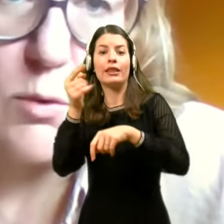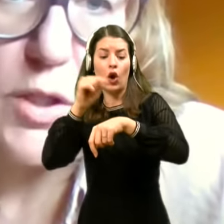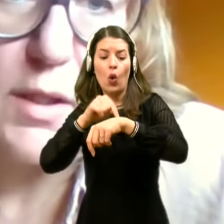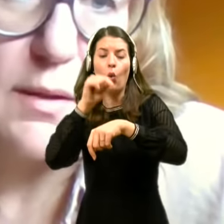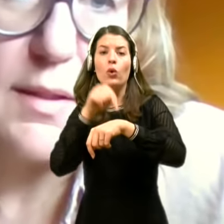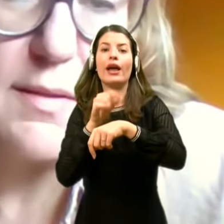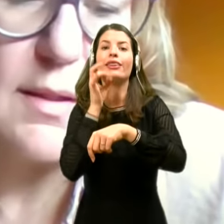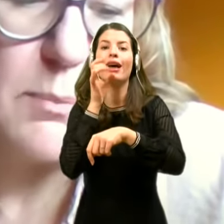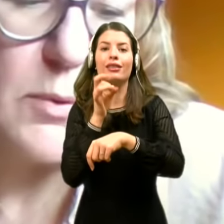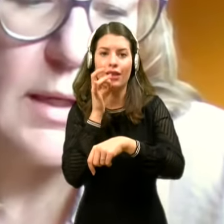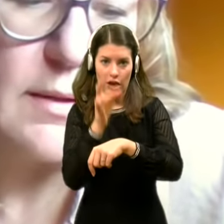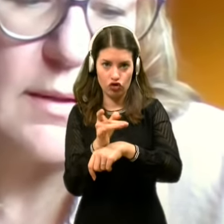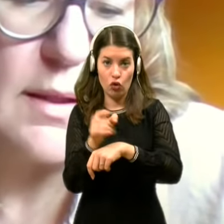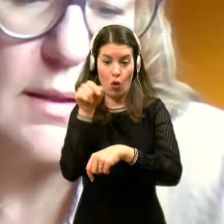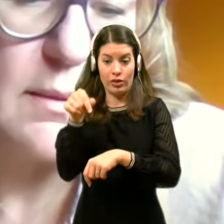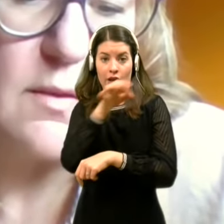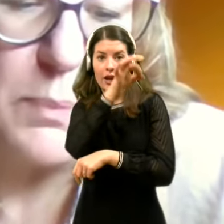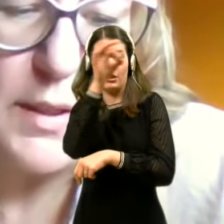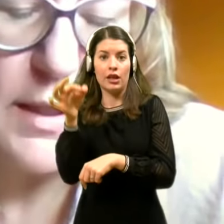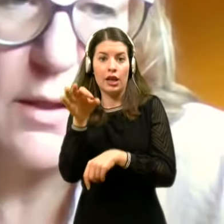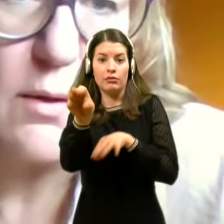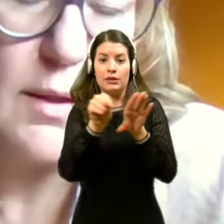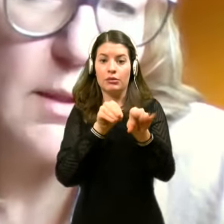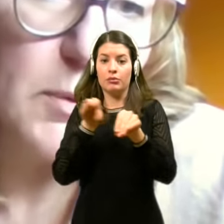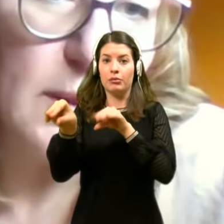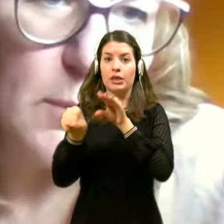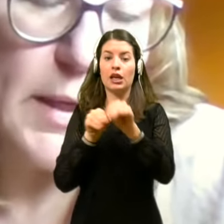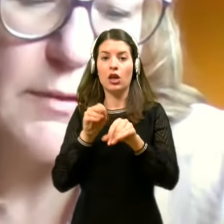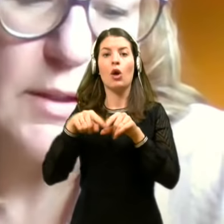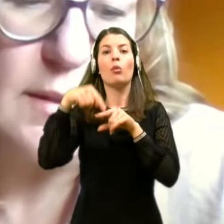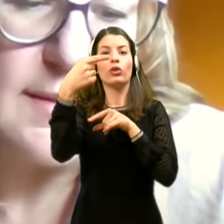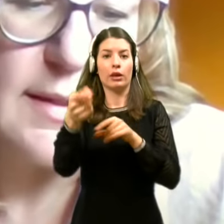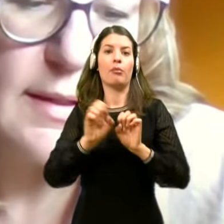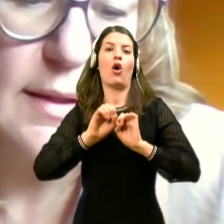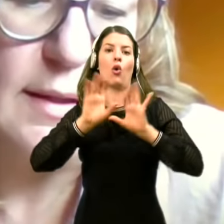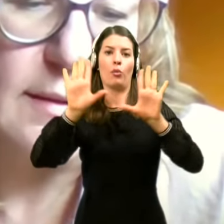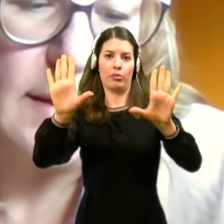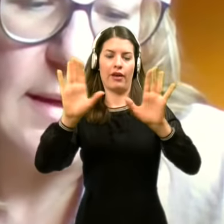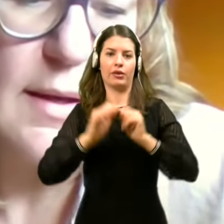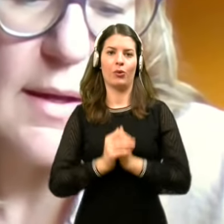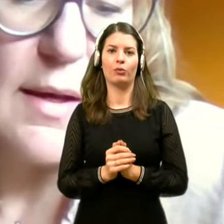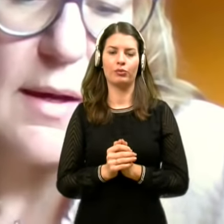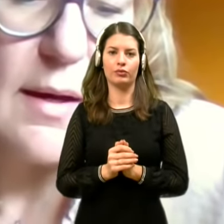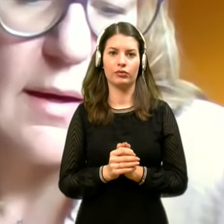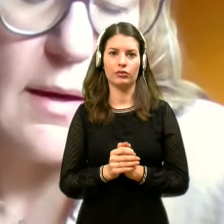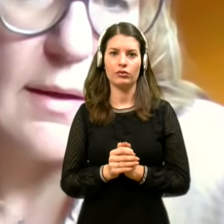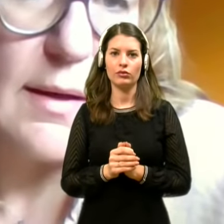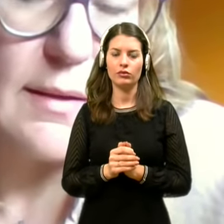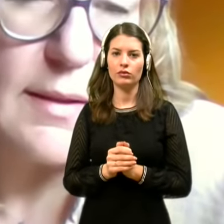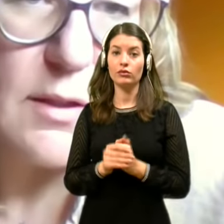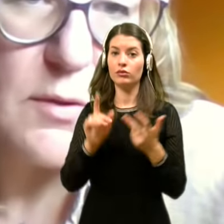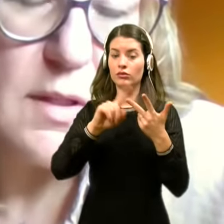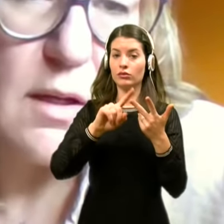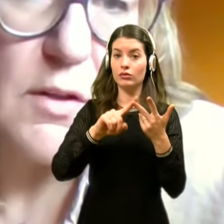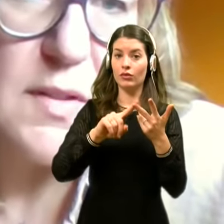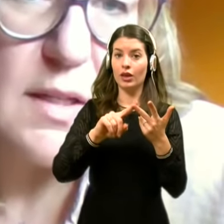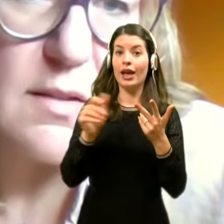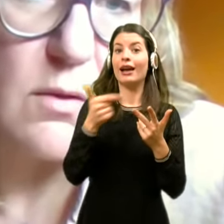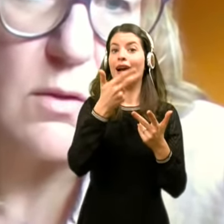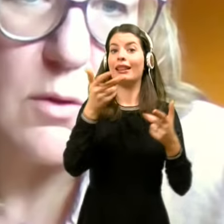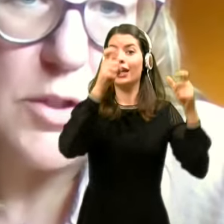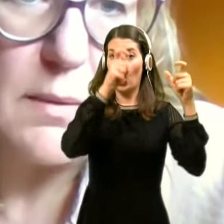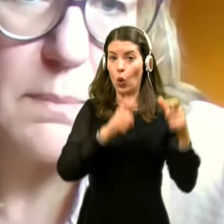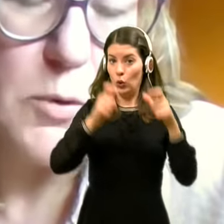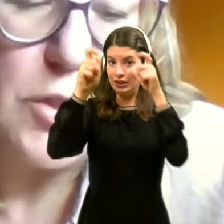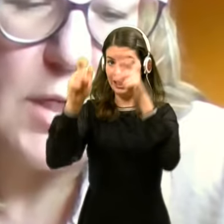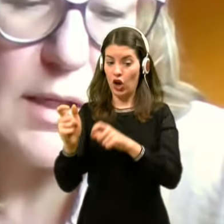tekočega dne se te podatki zbirajo, ki jih potem objavite naslednjega dne, katere ustanove vse